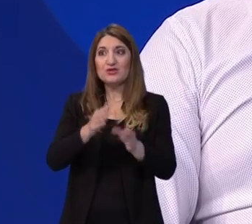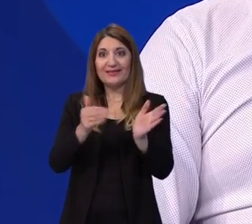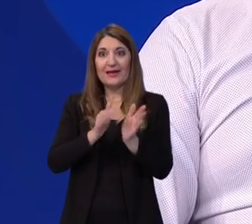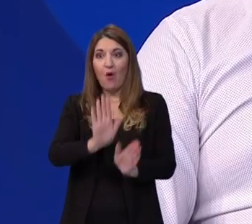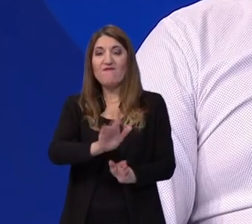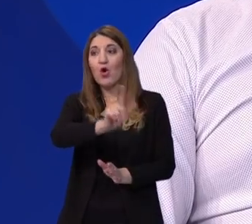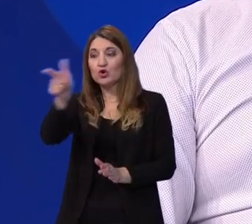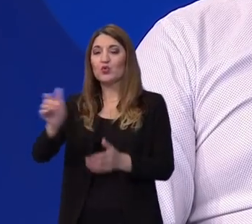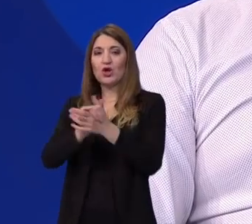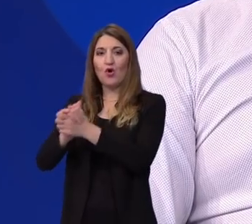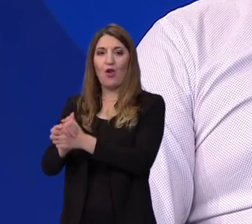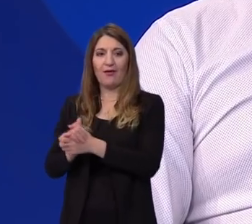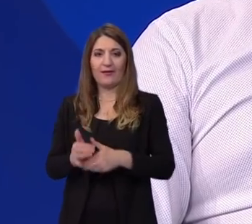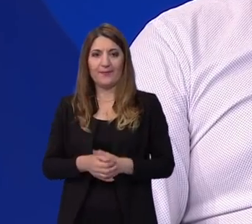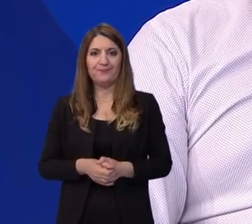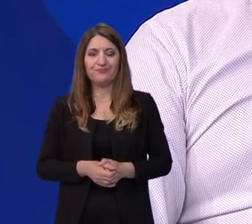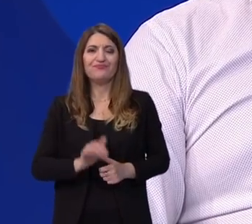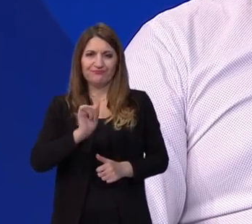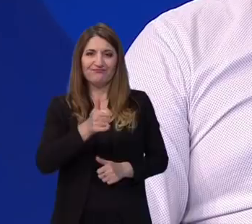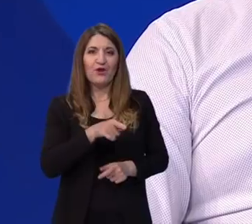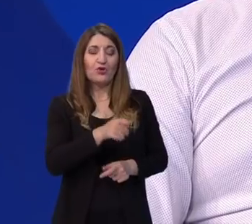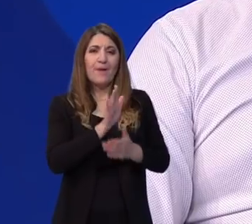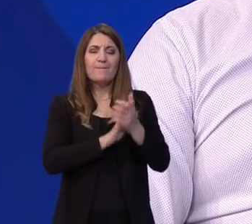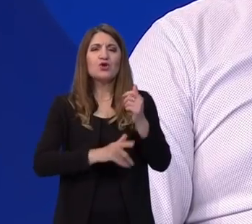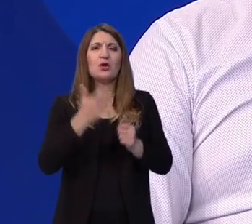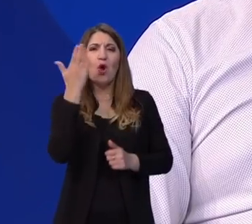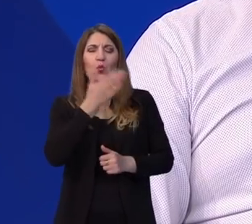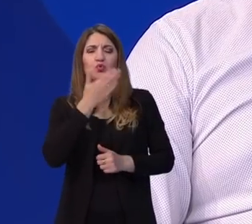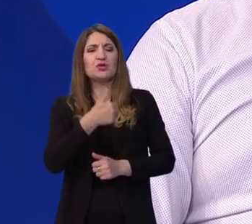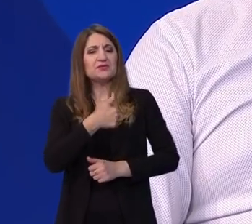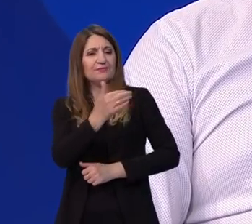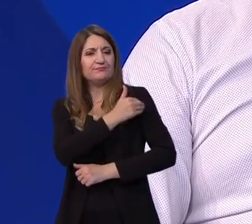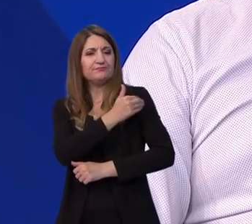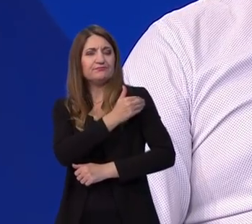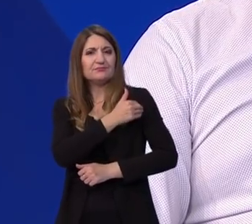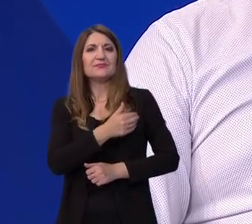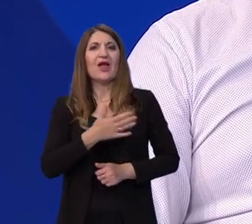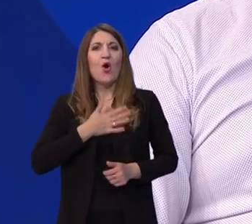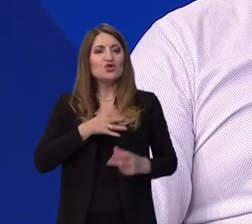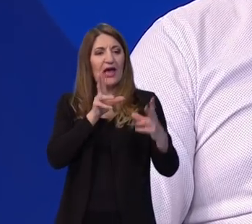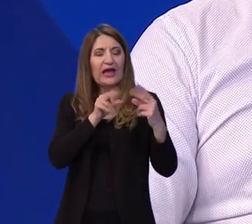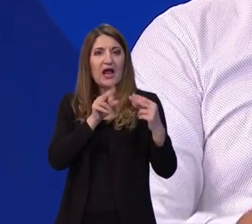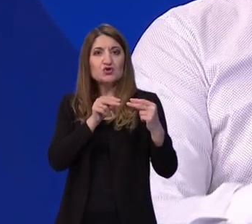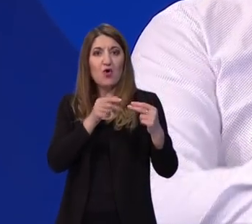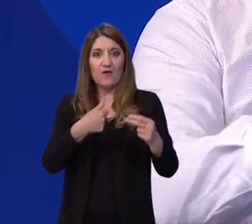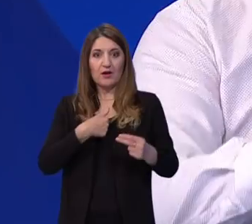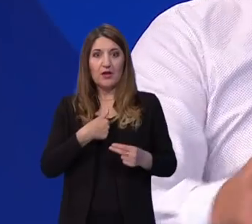krenulo jednog dana kad su se učenici meni povjerili da jednostavno žele porazgovarati sa mnom, ja sam rekao da ja u satnice više